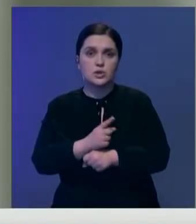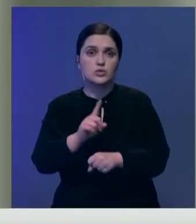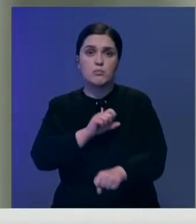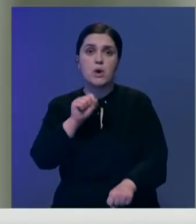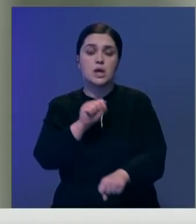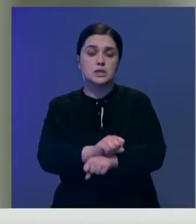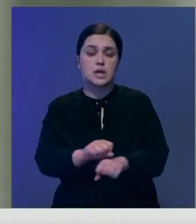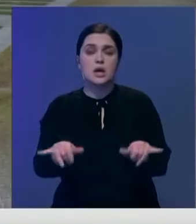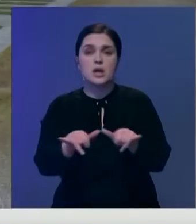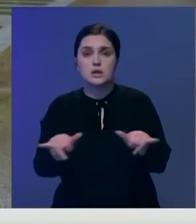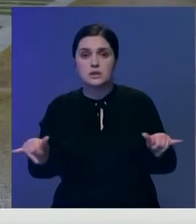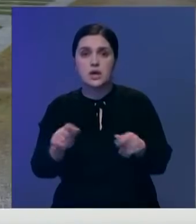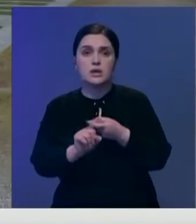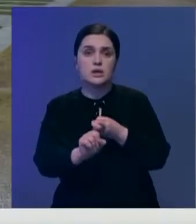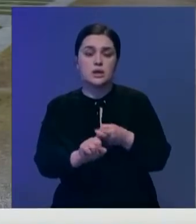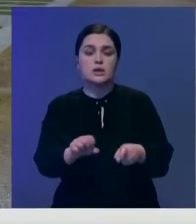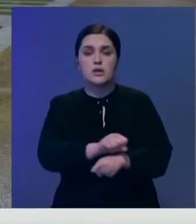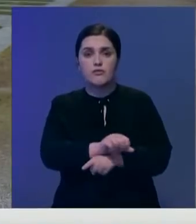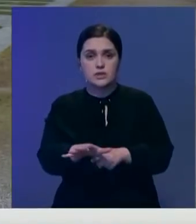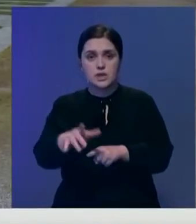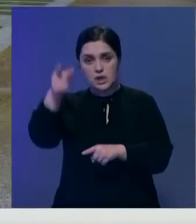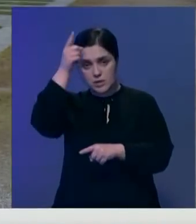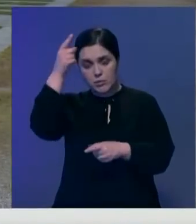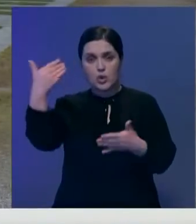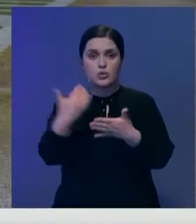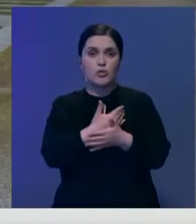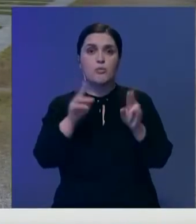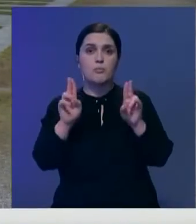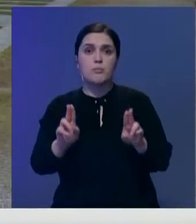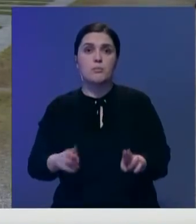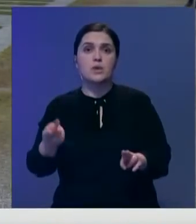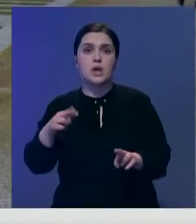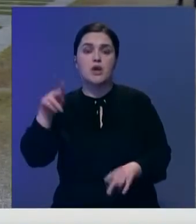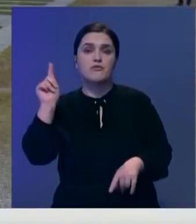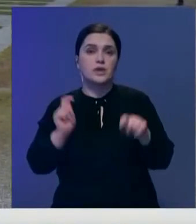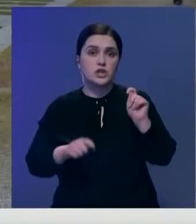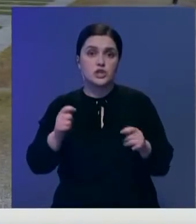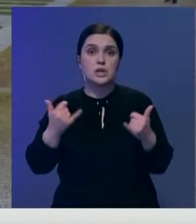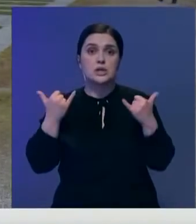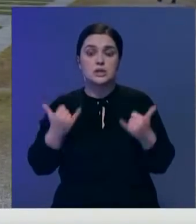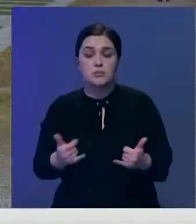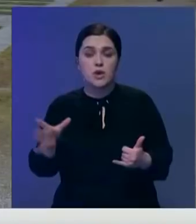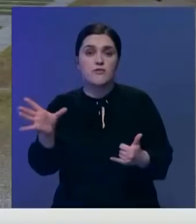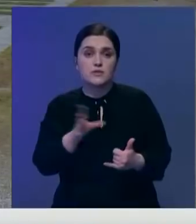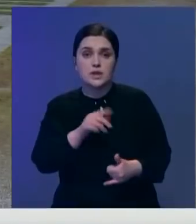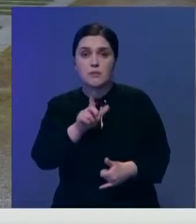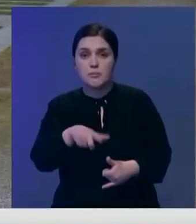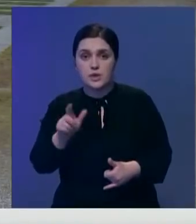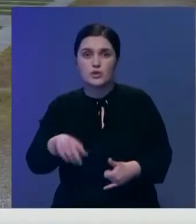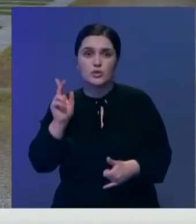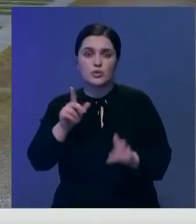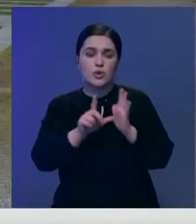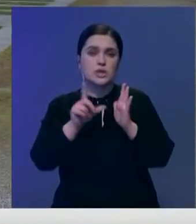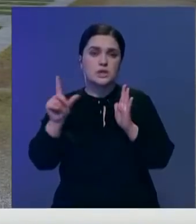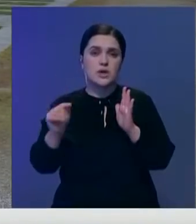остановить распространение коронавируса, Германия ввела новые правила для въезжающих. Теперь все пассажиры, которые летят